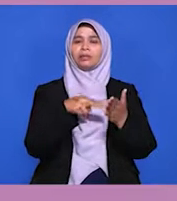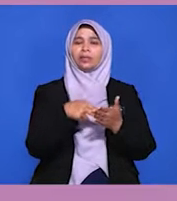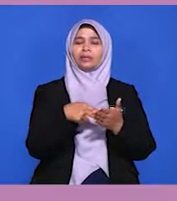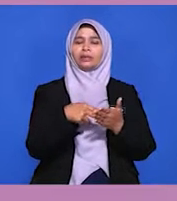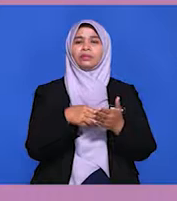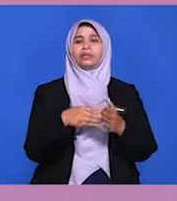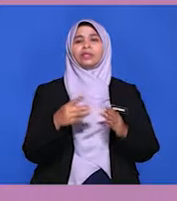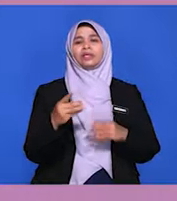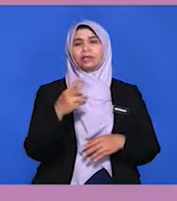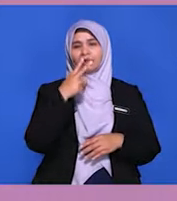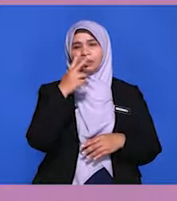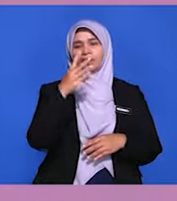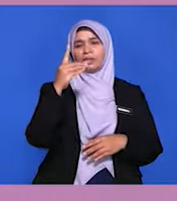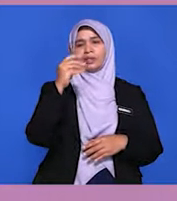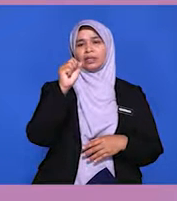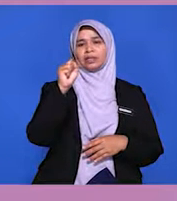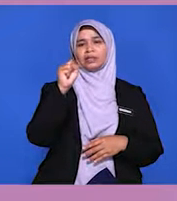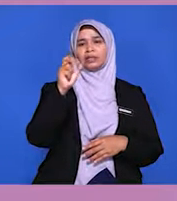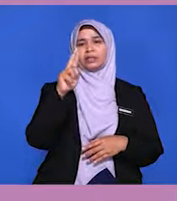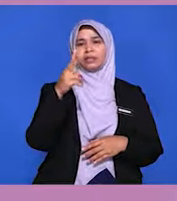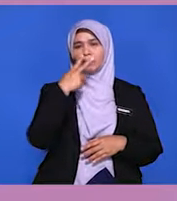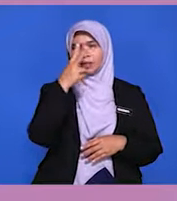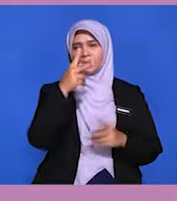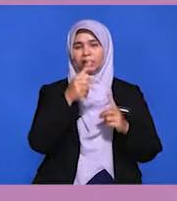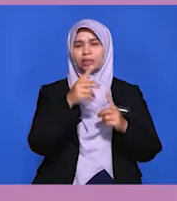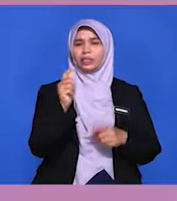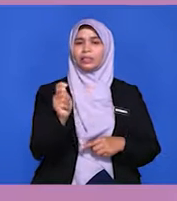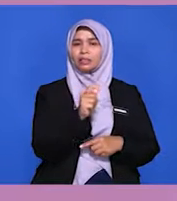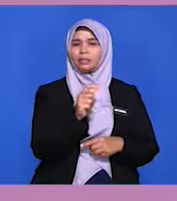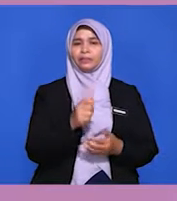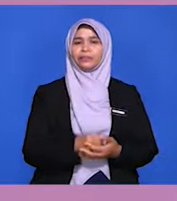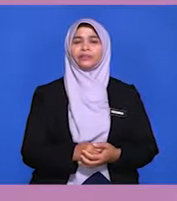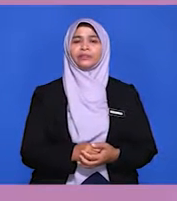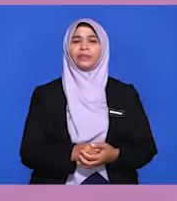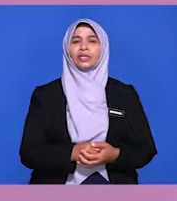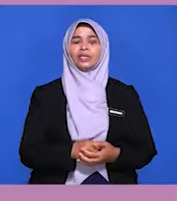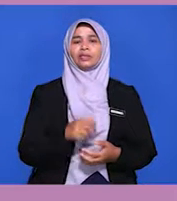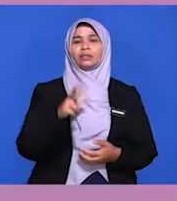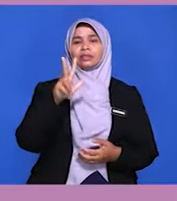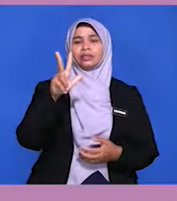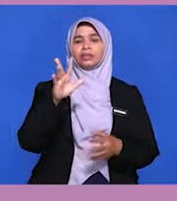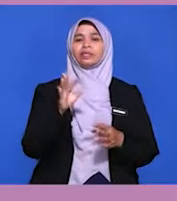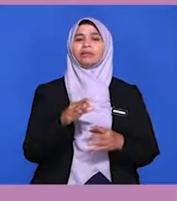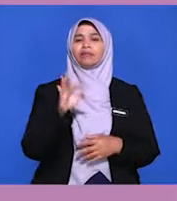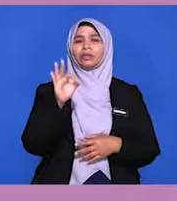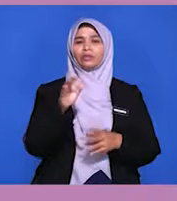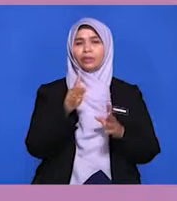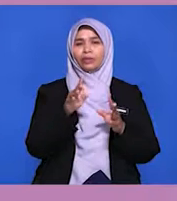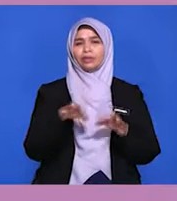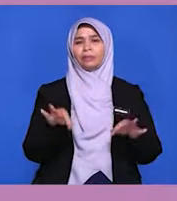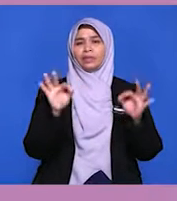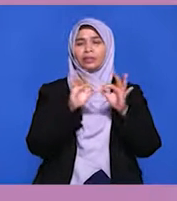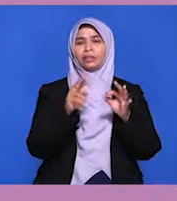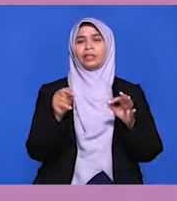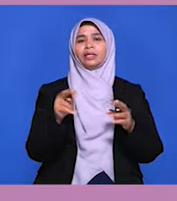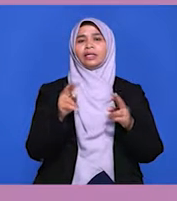khususnya dalam bidang ekonomi berbanding dengan negara-negara barat. Ketiga, faktor kepentingan nasional.